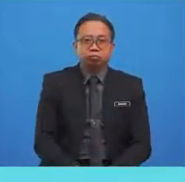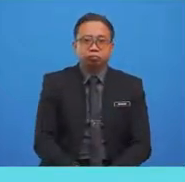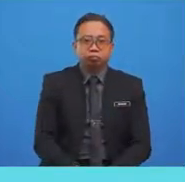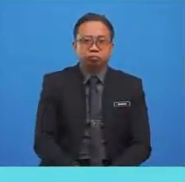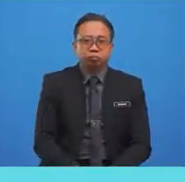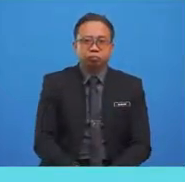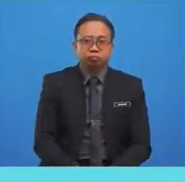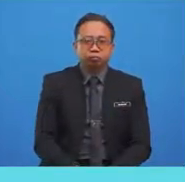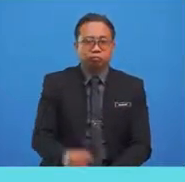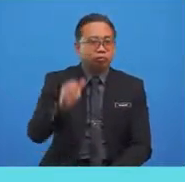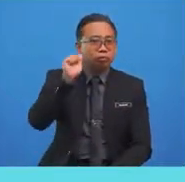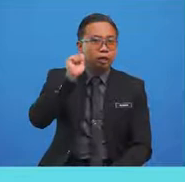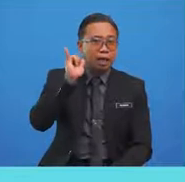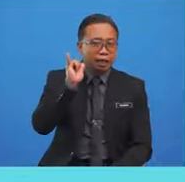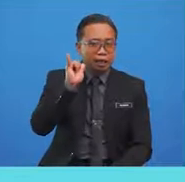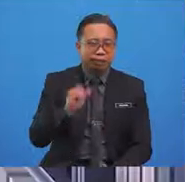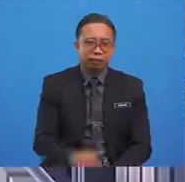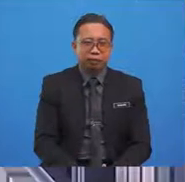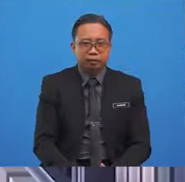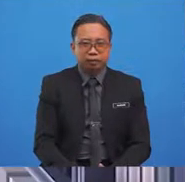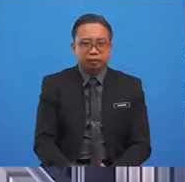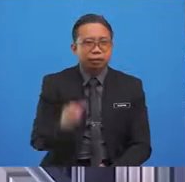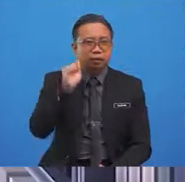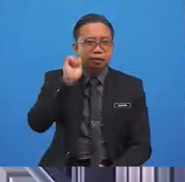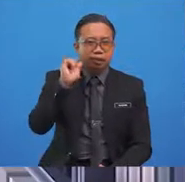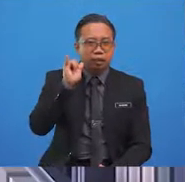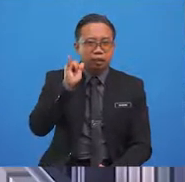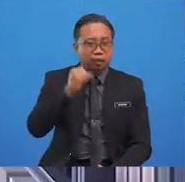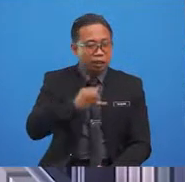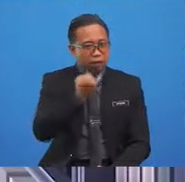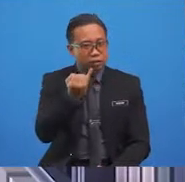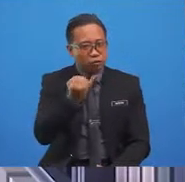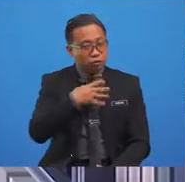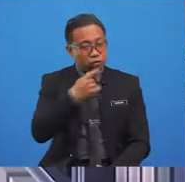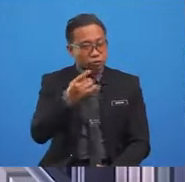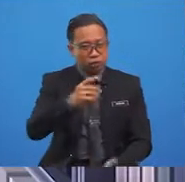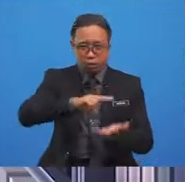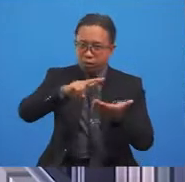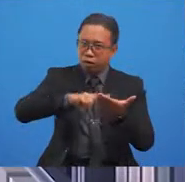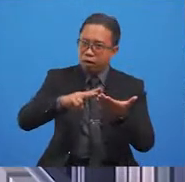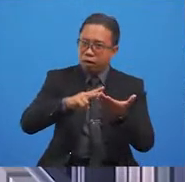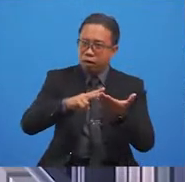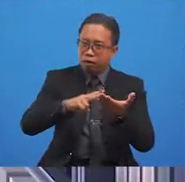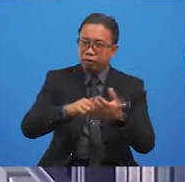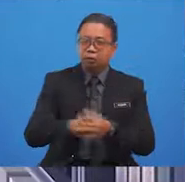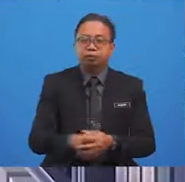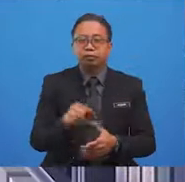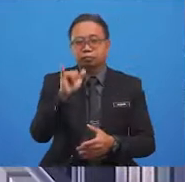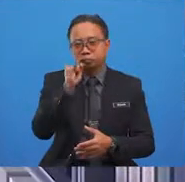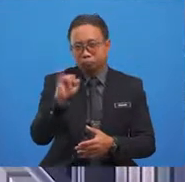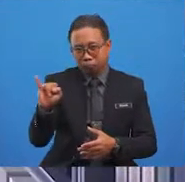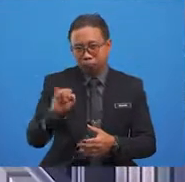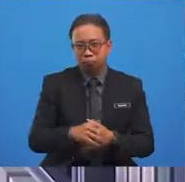It is Aliyah. Aliyah enjoys reading. Fantastic